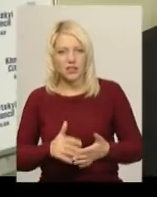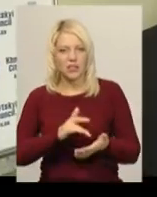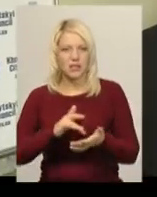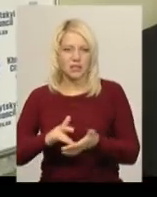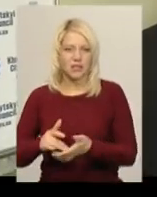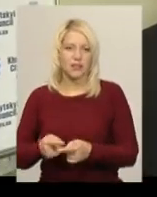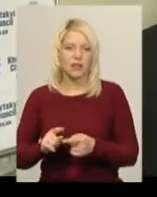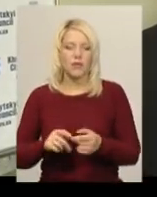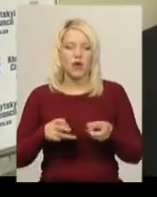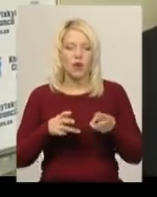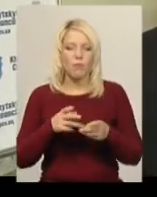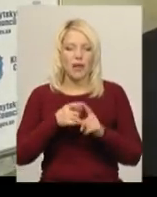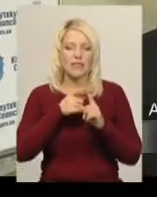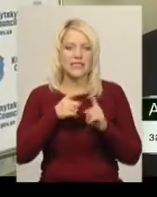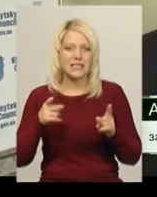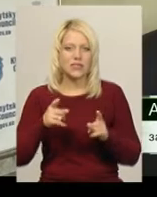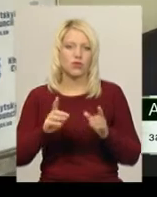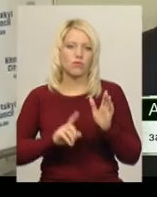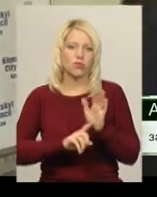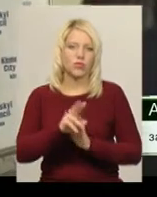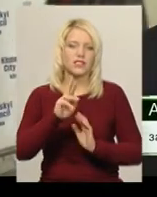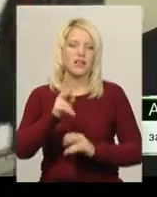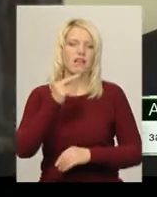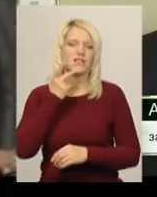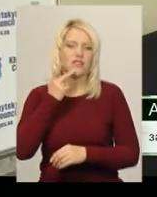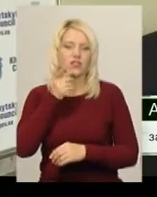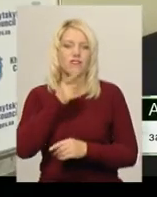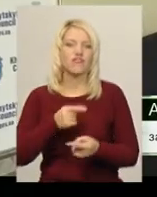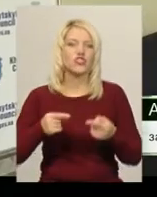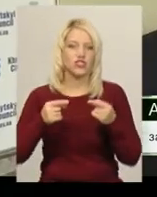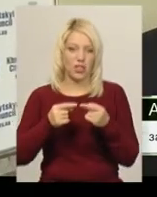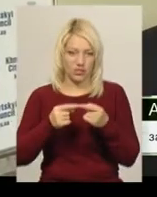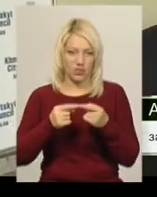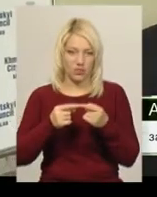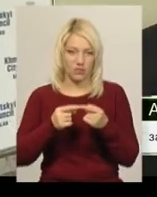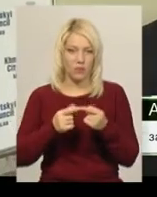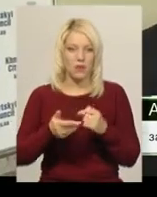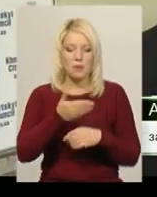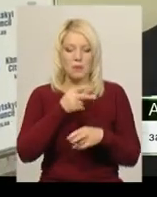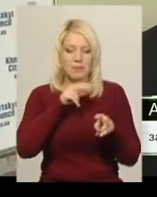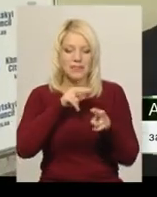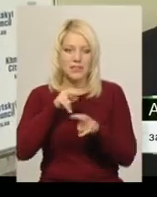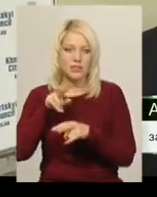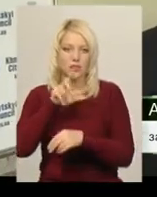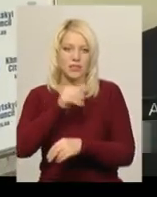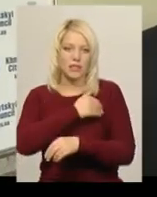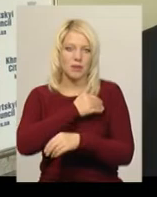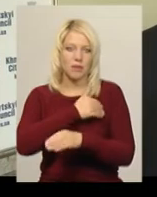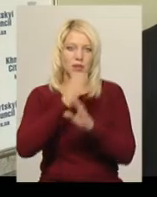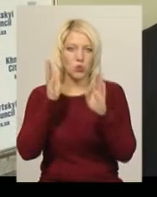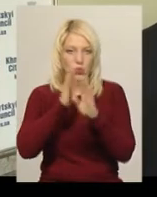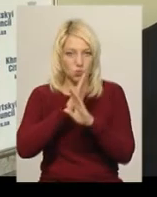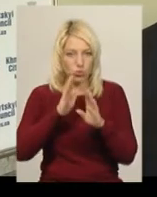Опальний сезон в місті розпочнеться, як завжди, вчасно. Ми слідкуємо за температурою зовнішнього повітря.